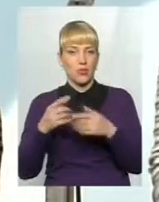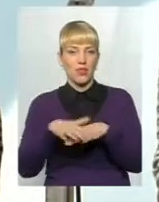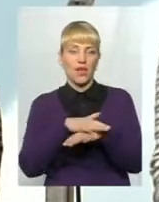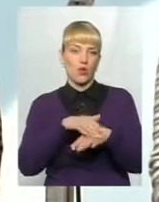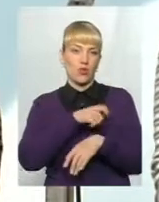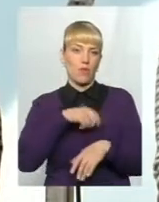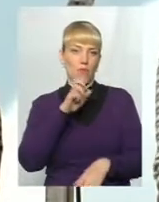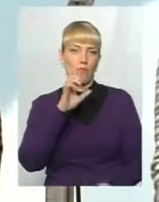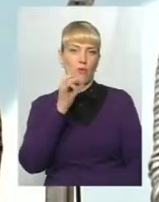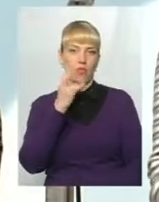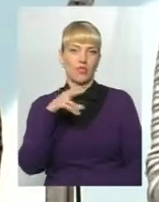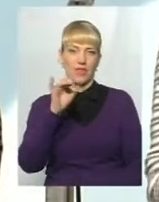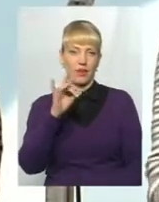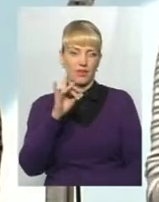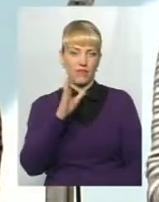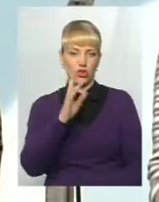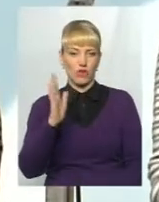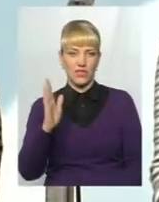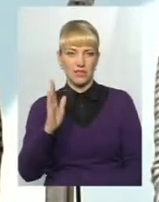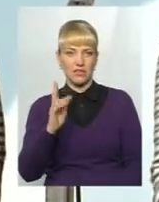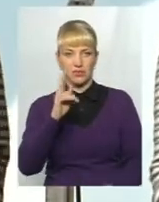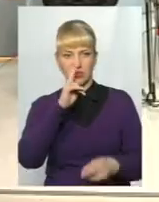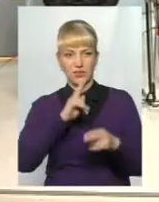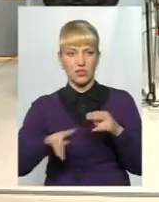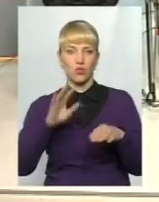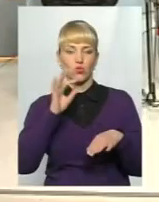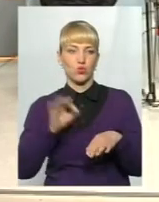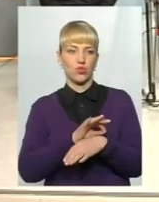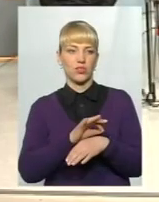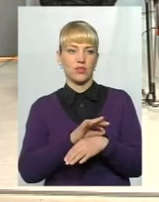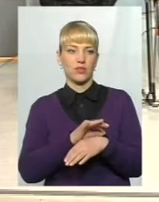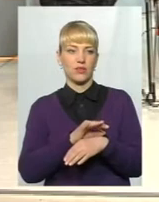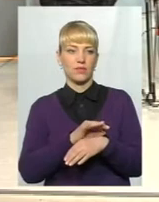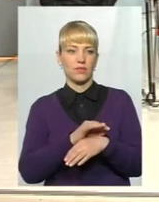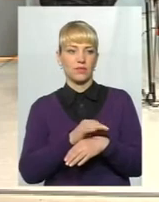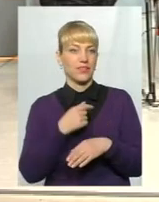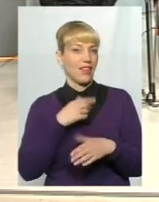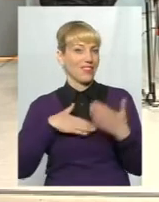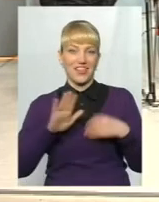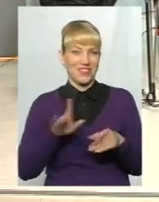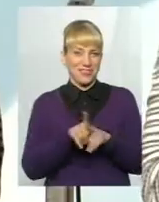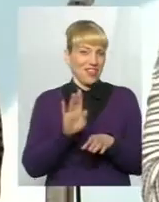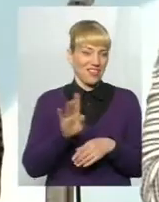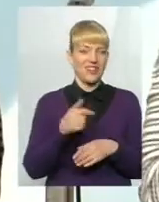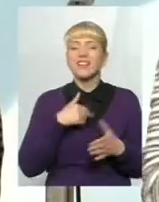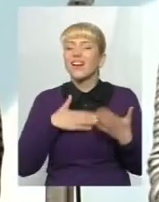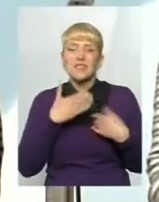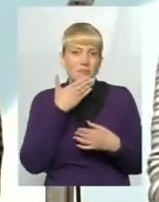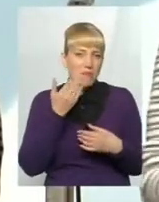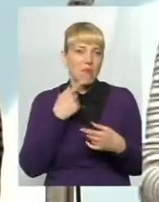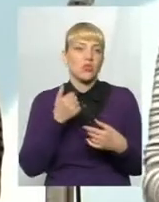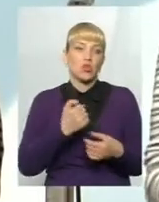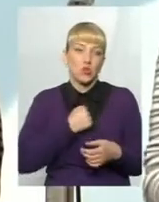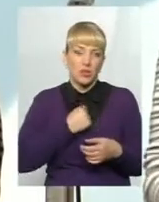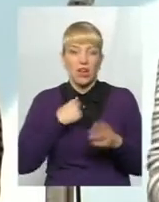депутата Бондара Віктора Васильовича з декларації зникла дружина. Не радій так. Ну, я не радію, але мені шкода,